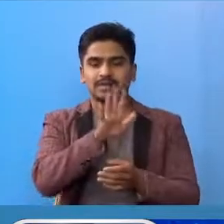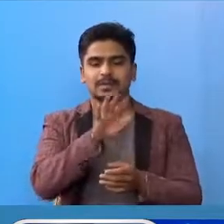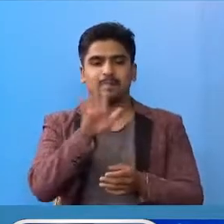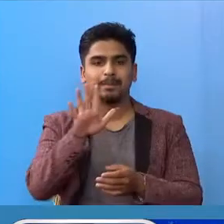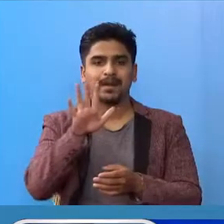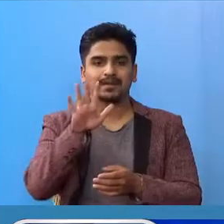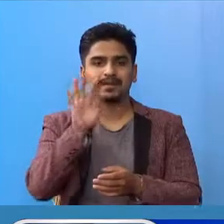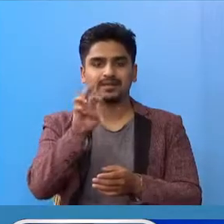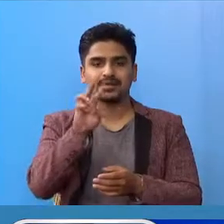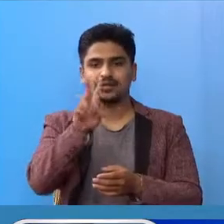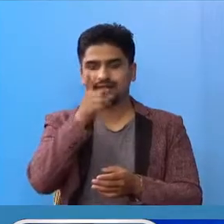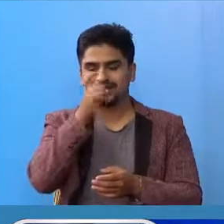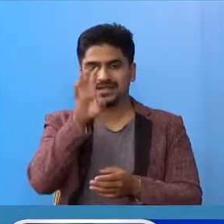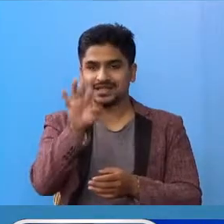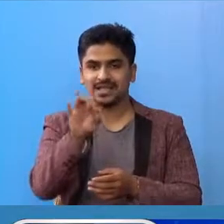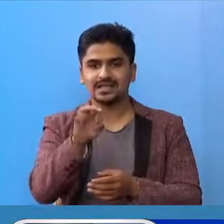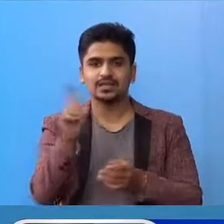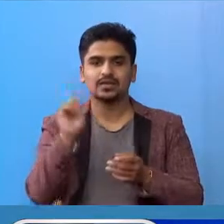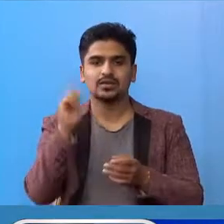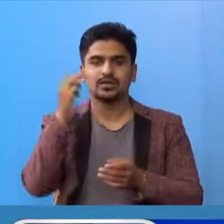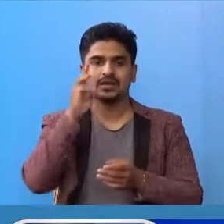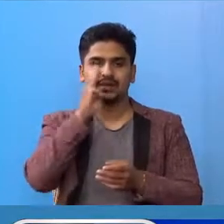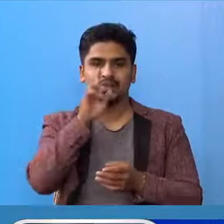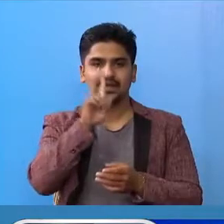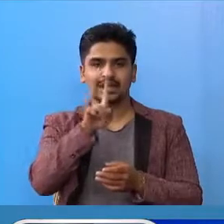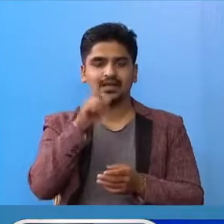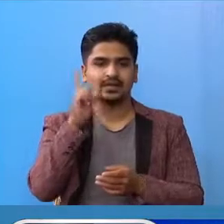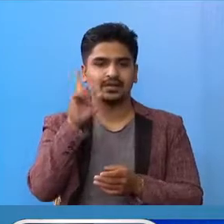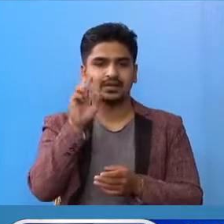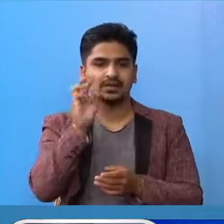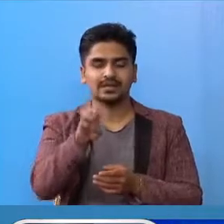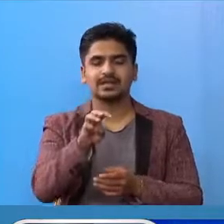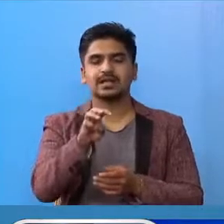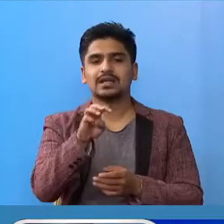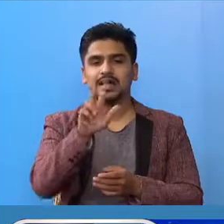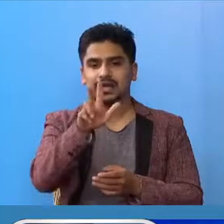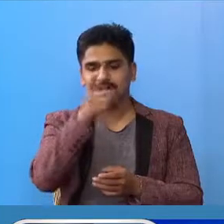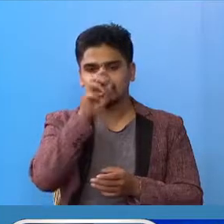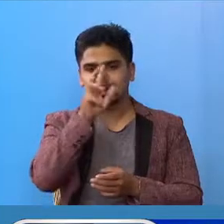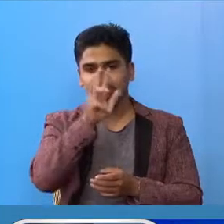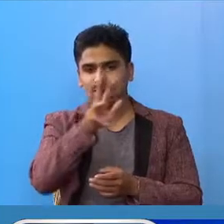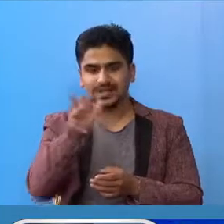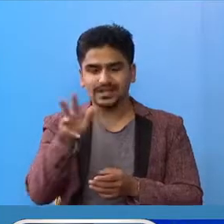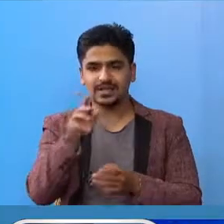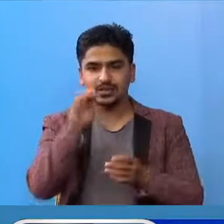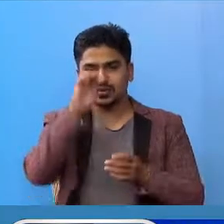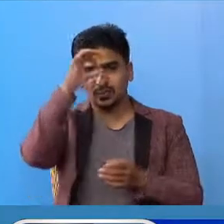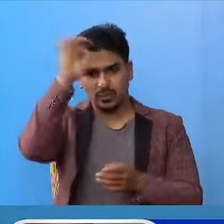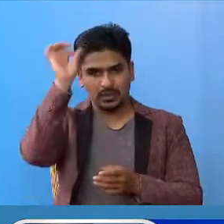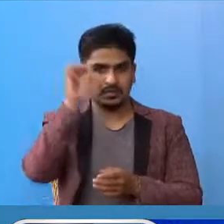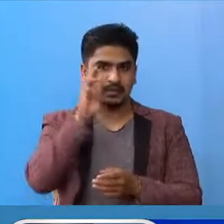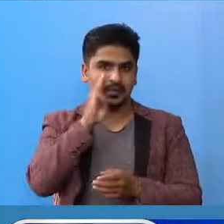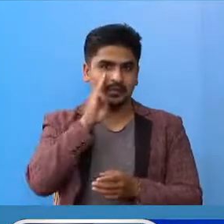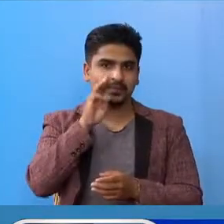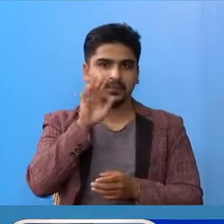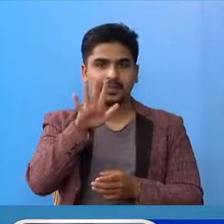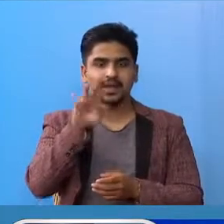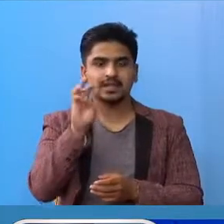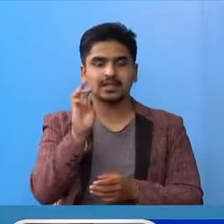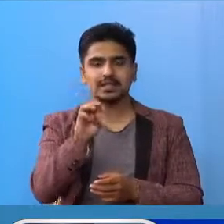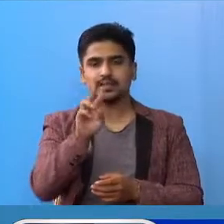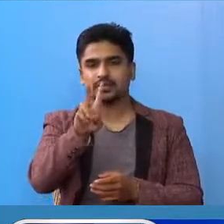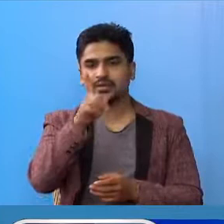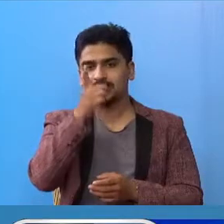5,240, कोणाली प्रदेश मां 1,089, रशुदु पहच्चिम प्रदेश मां 5